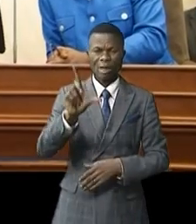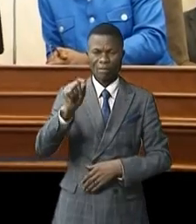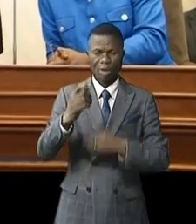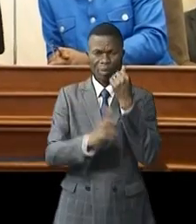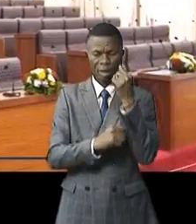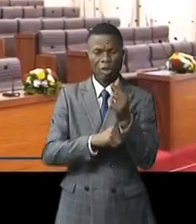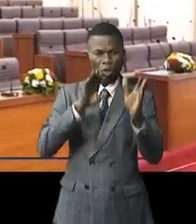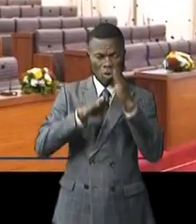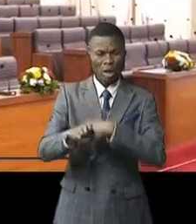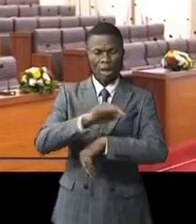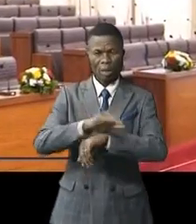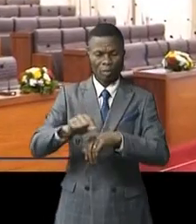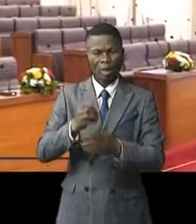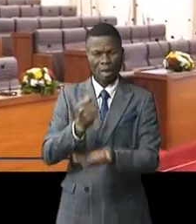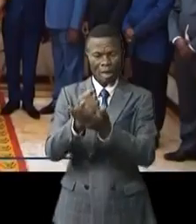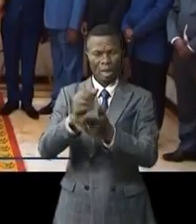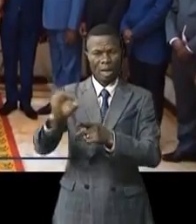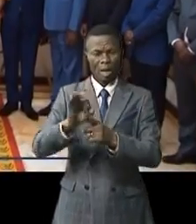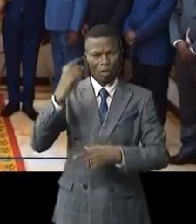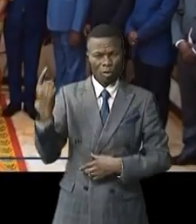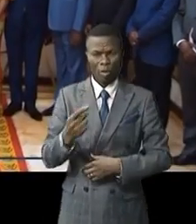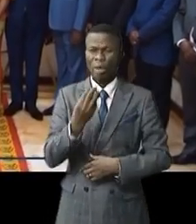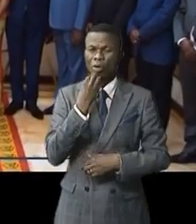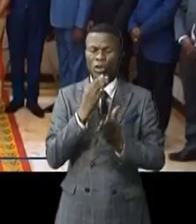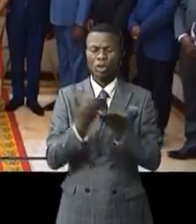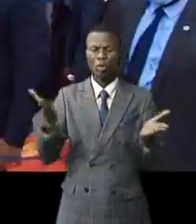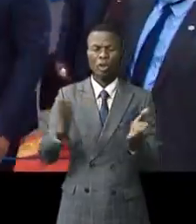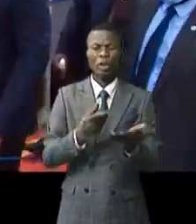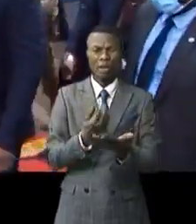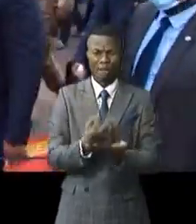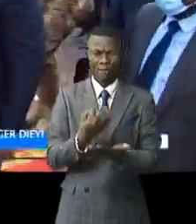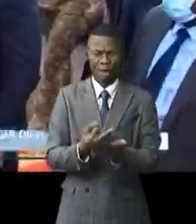Il servira à la formation permanente des inspecteurs des finances.